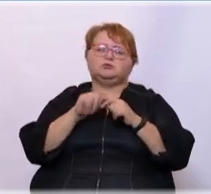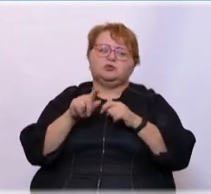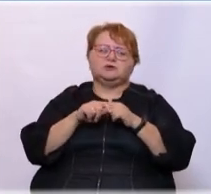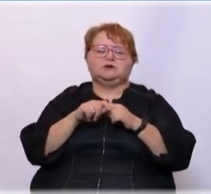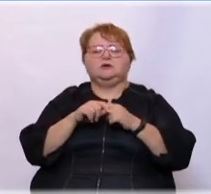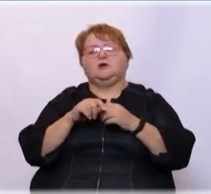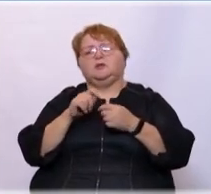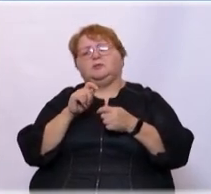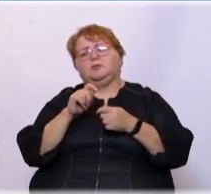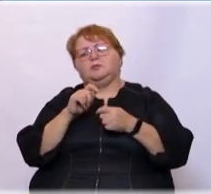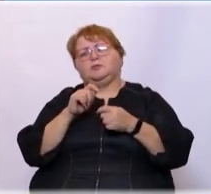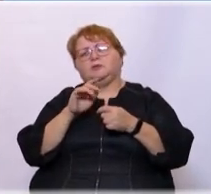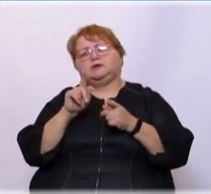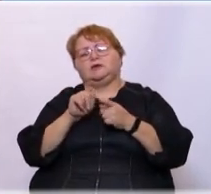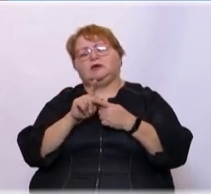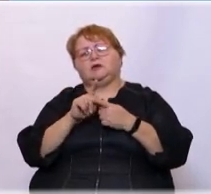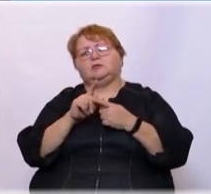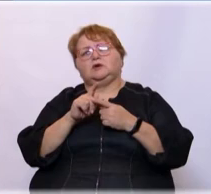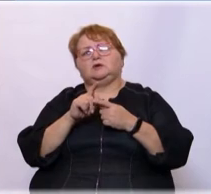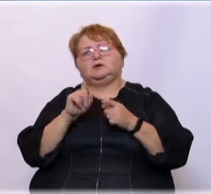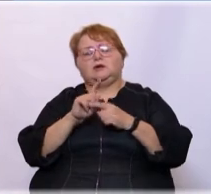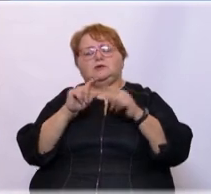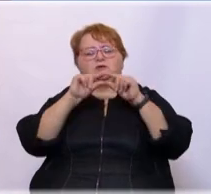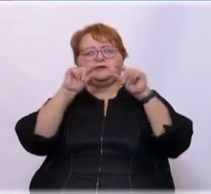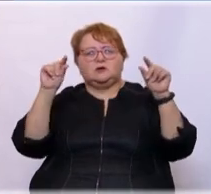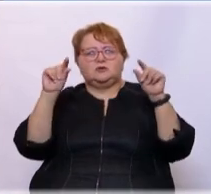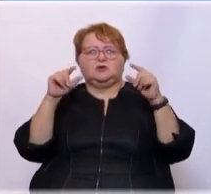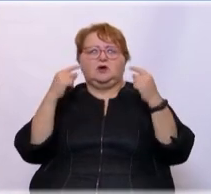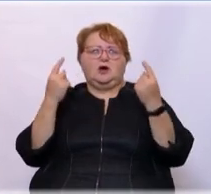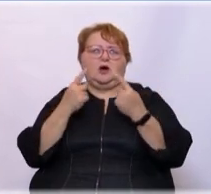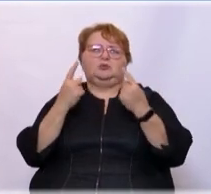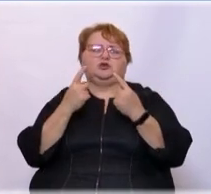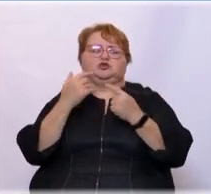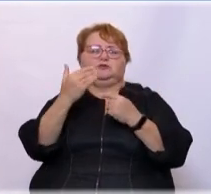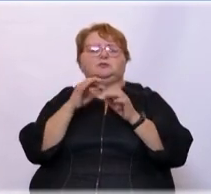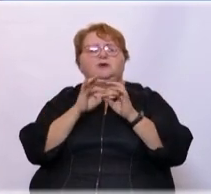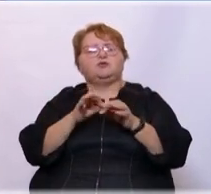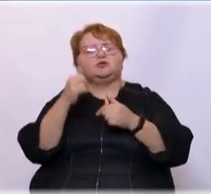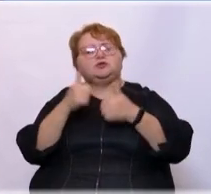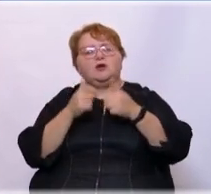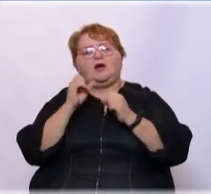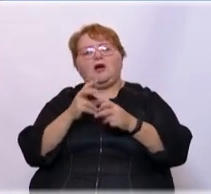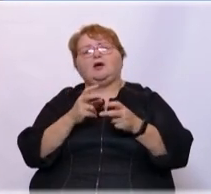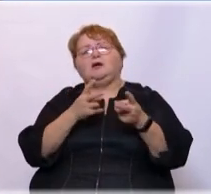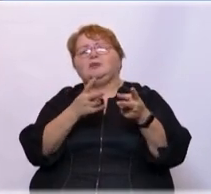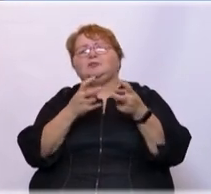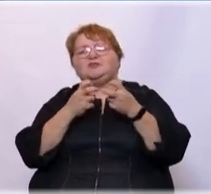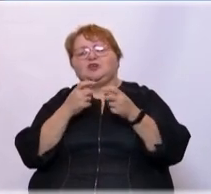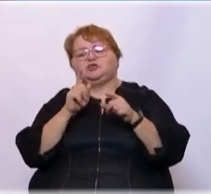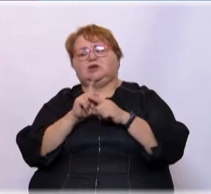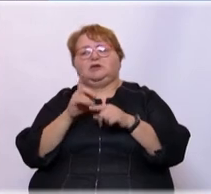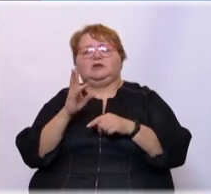благотворителей, и с какими вот лозунгами, заголовками обычно проходят соревнования? То есть вот как привлечь к этой деятельности